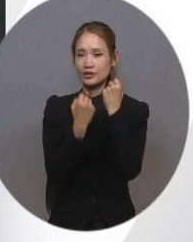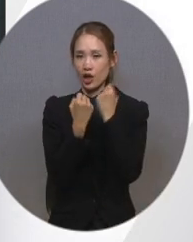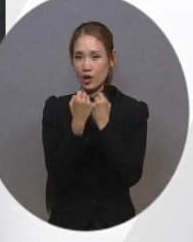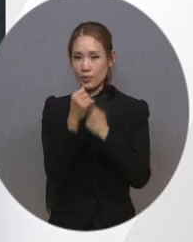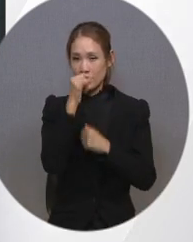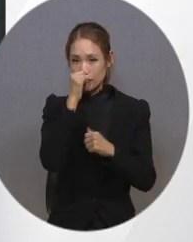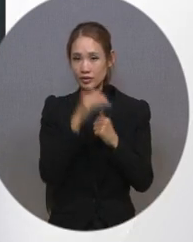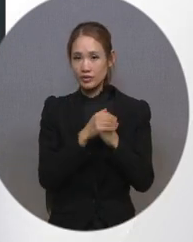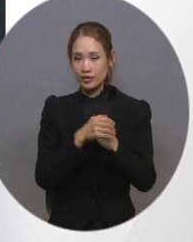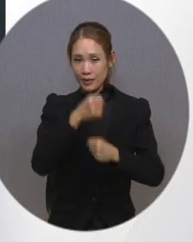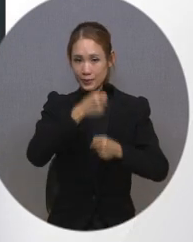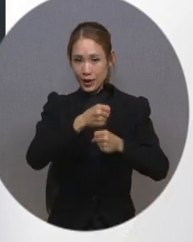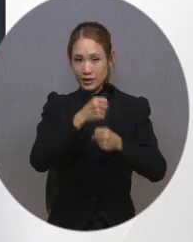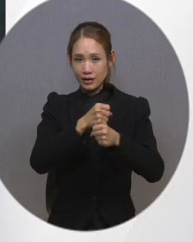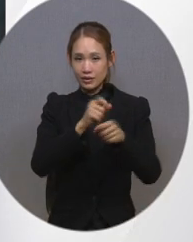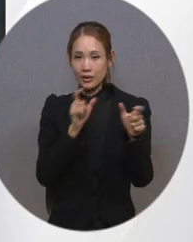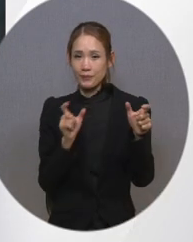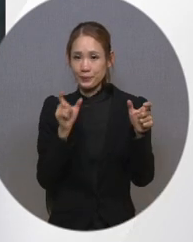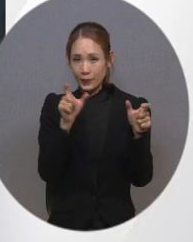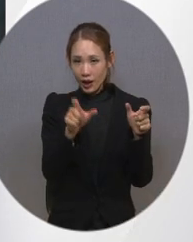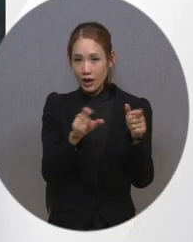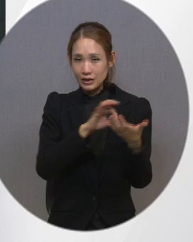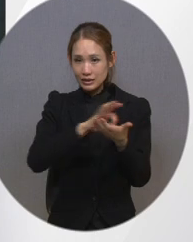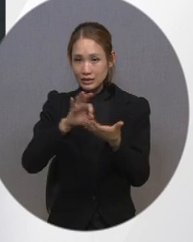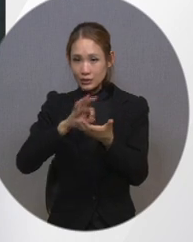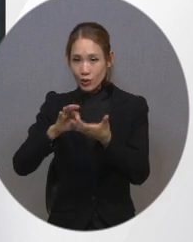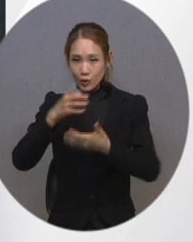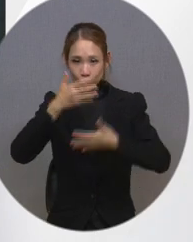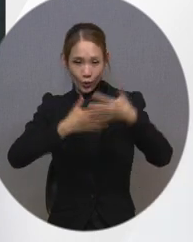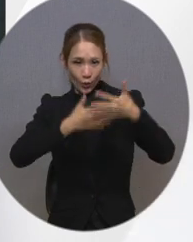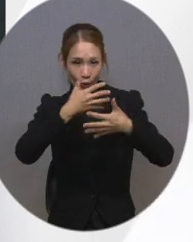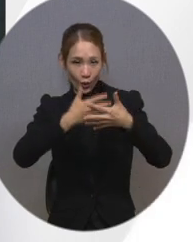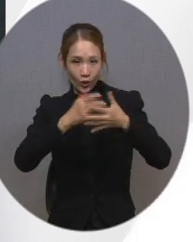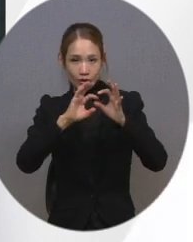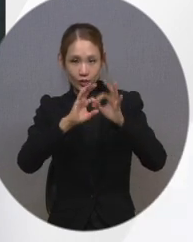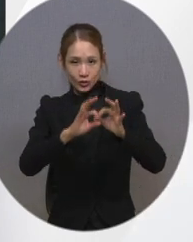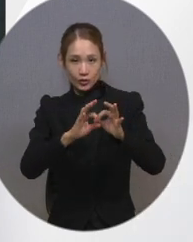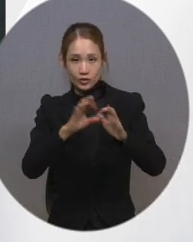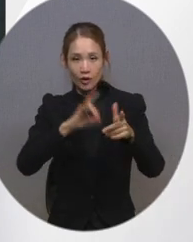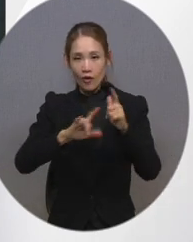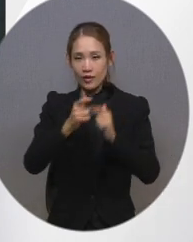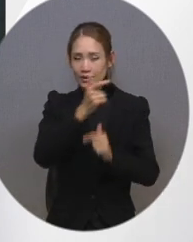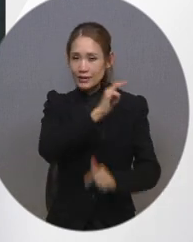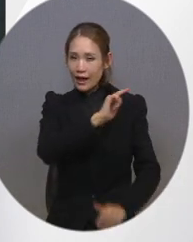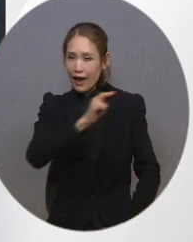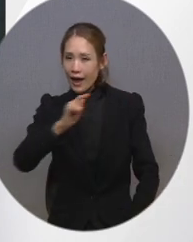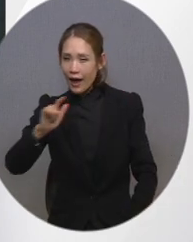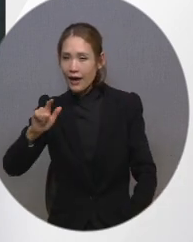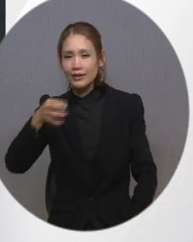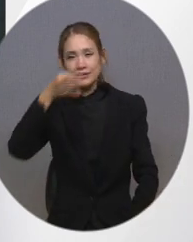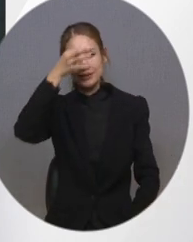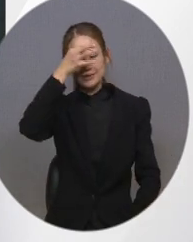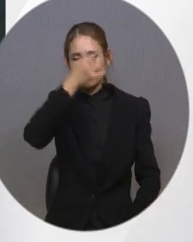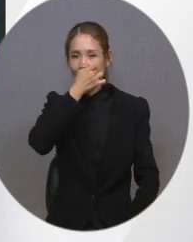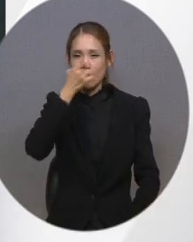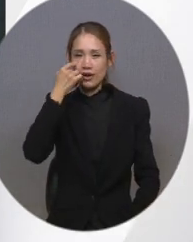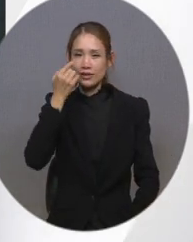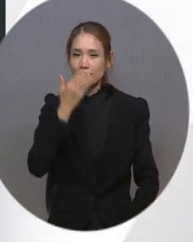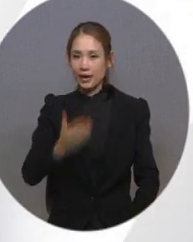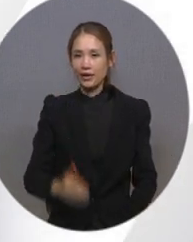제조사에서 제작해 탑재해둔 이용 설명 동영상을 통해 더 다양한 기능들에 대한 설명들을 확인하실 수 있습니다.